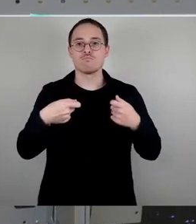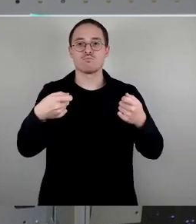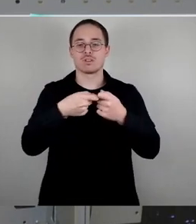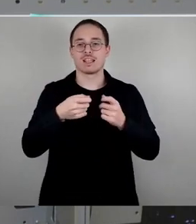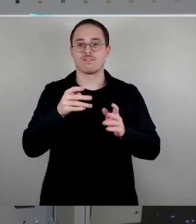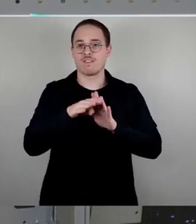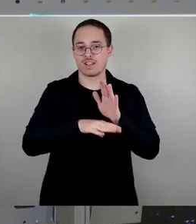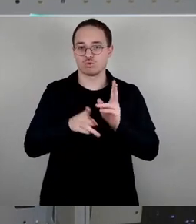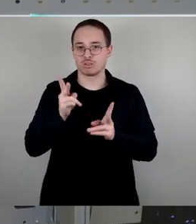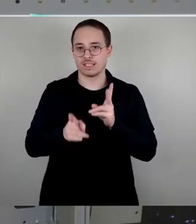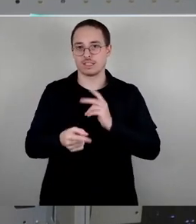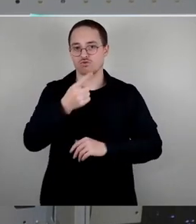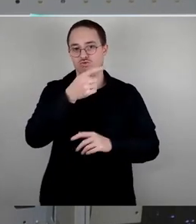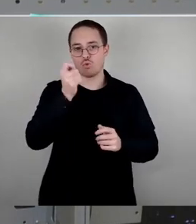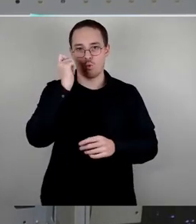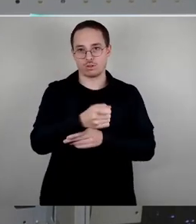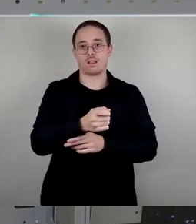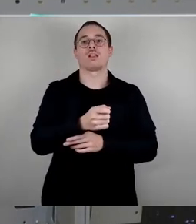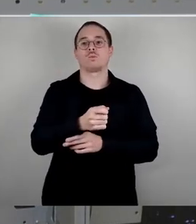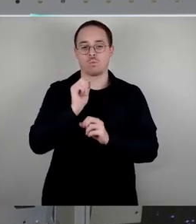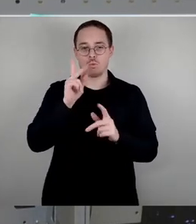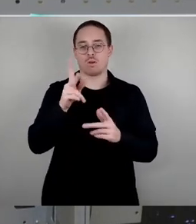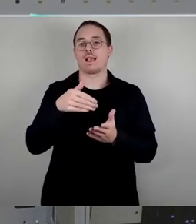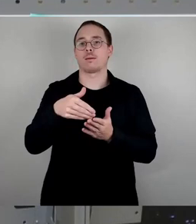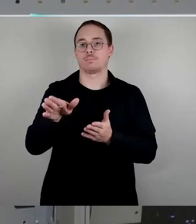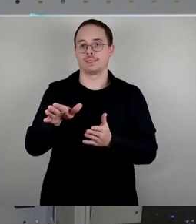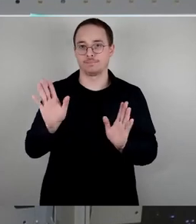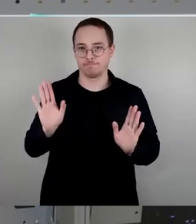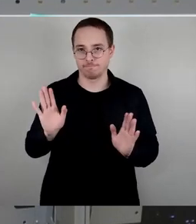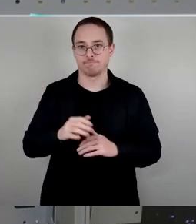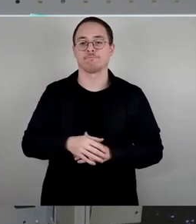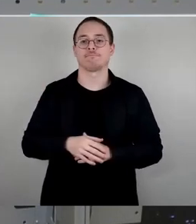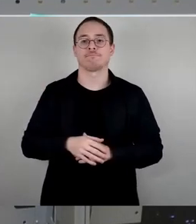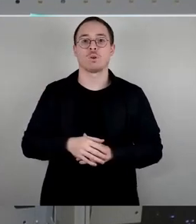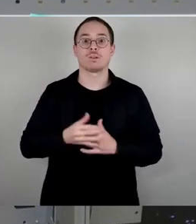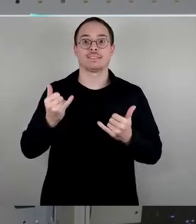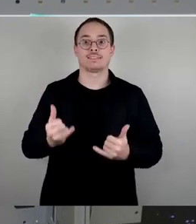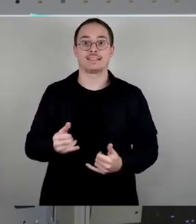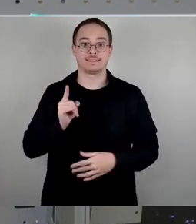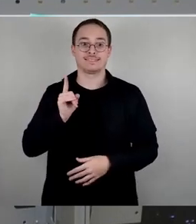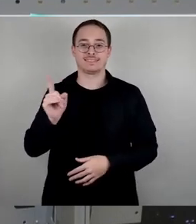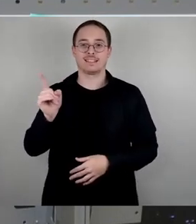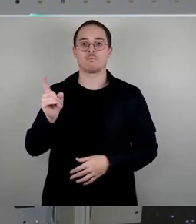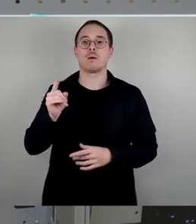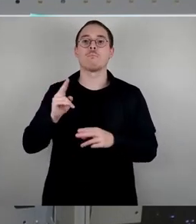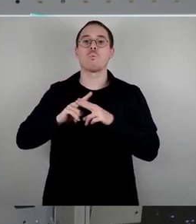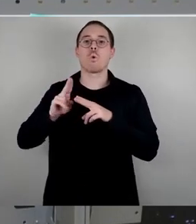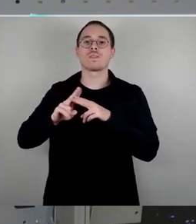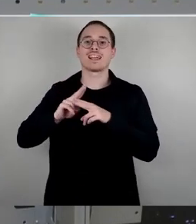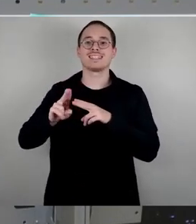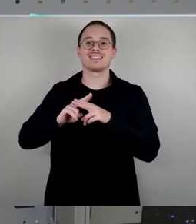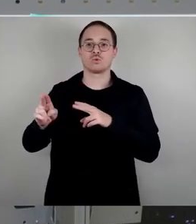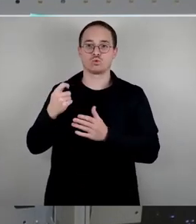jetzt fehlen von den drei Millionen Euro an Modernisierungskosten fehlt eine Million